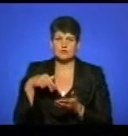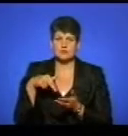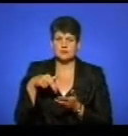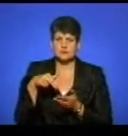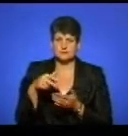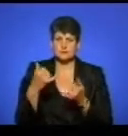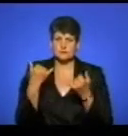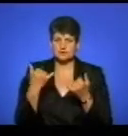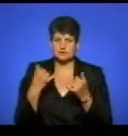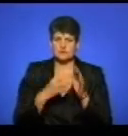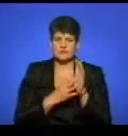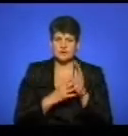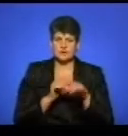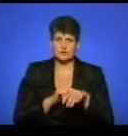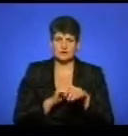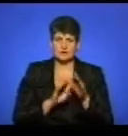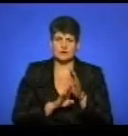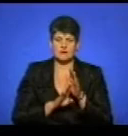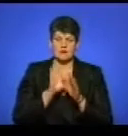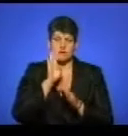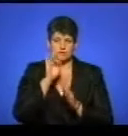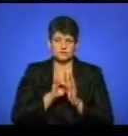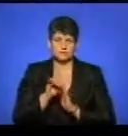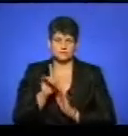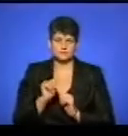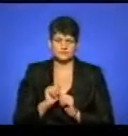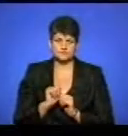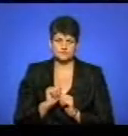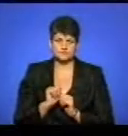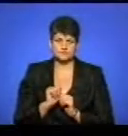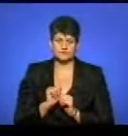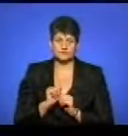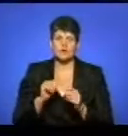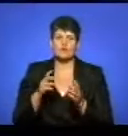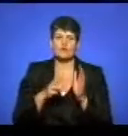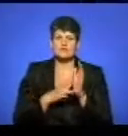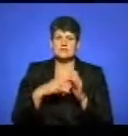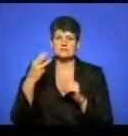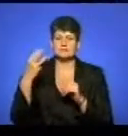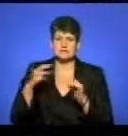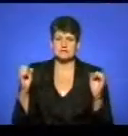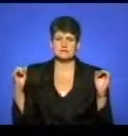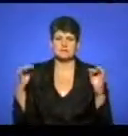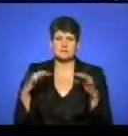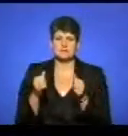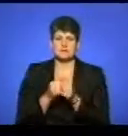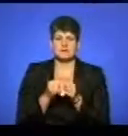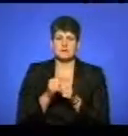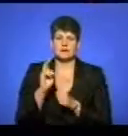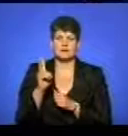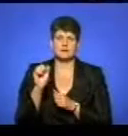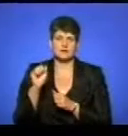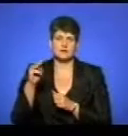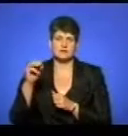сьогодні о 9-й ранку. Як це було далі у сюжеті. Паломники у 8-й 30 збираються поблизу архикатедрального